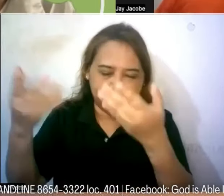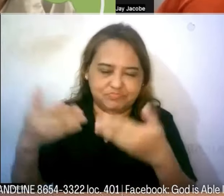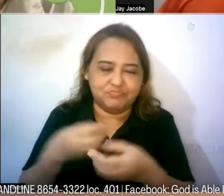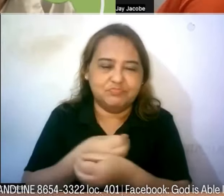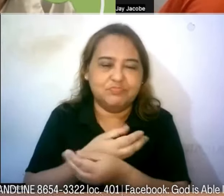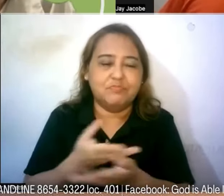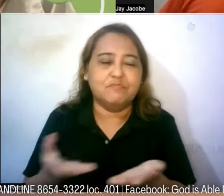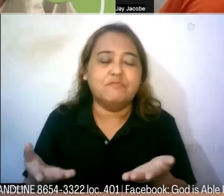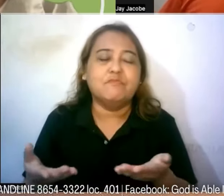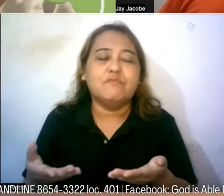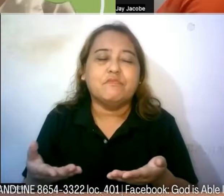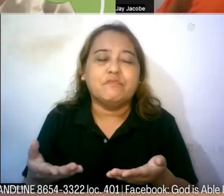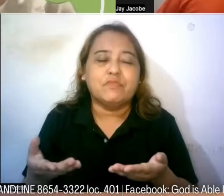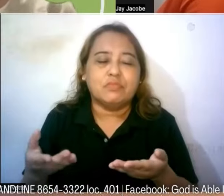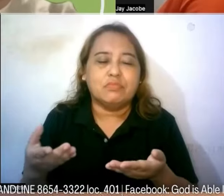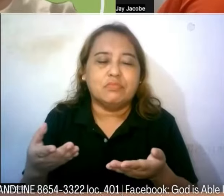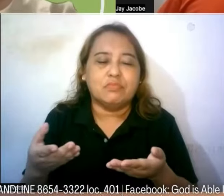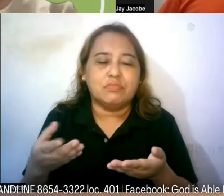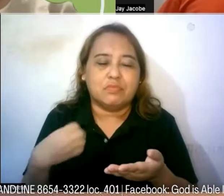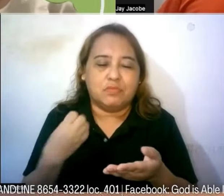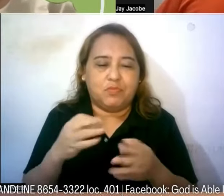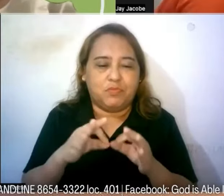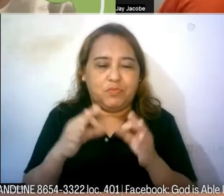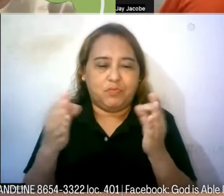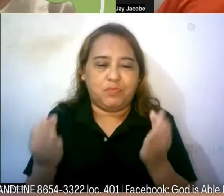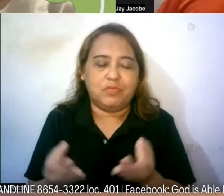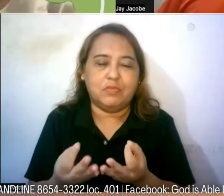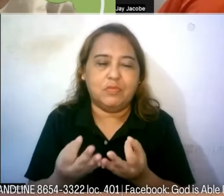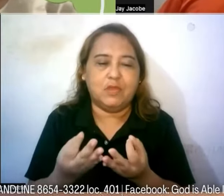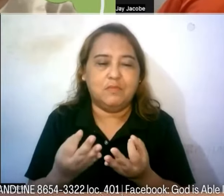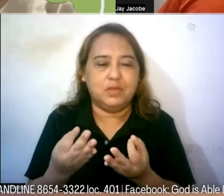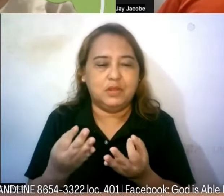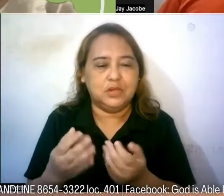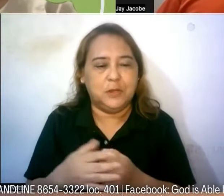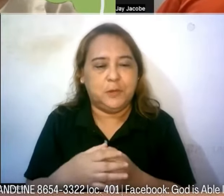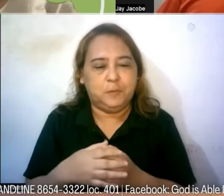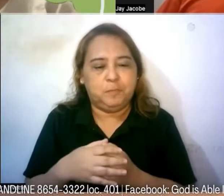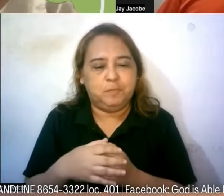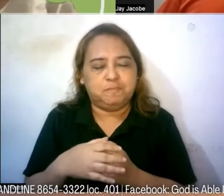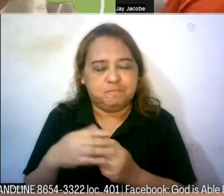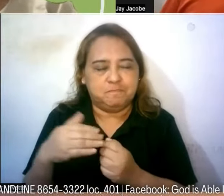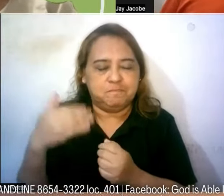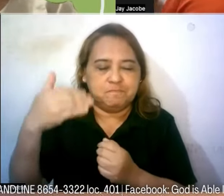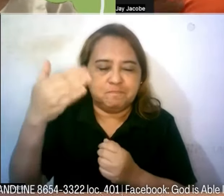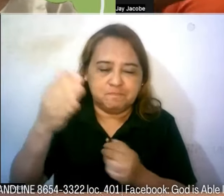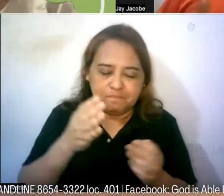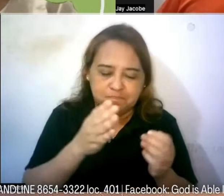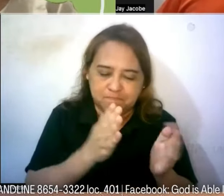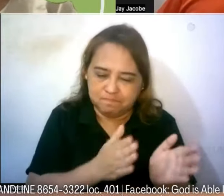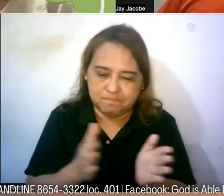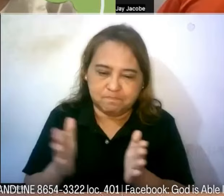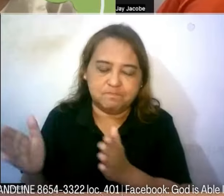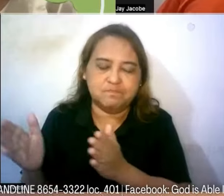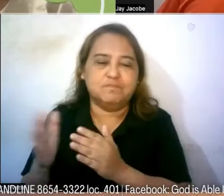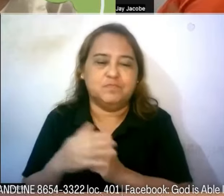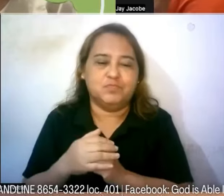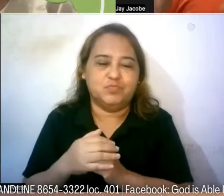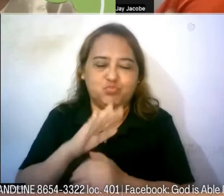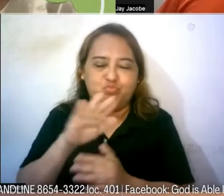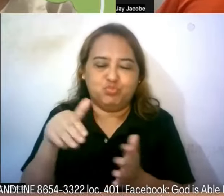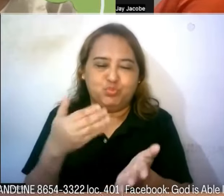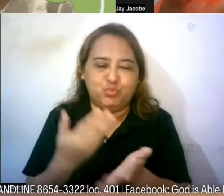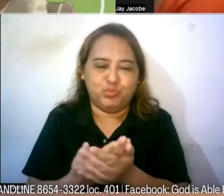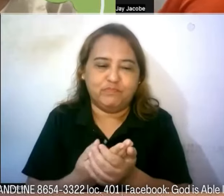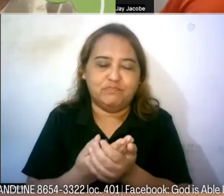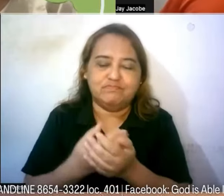or in these coming years or which ay maayos po lang kaya tinatrust po ang aking